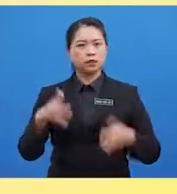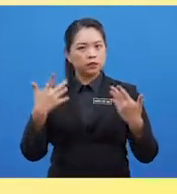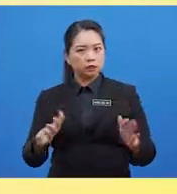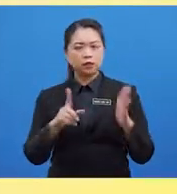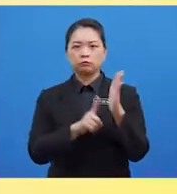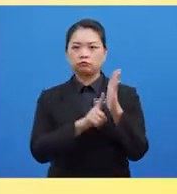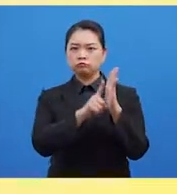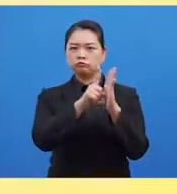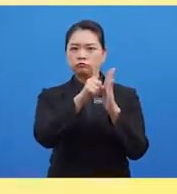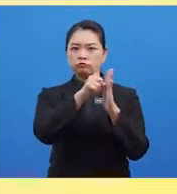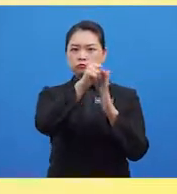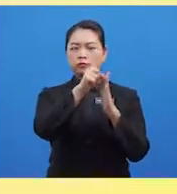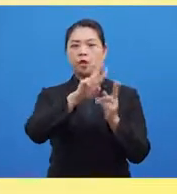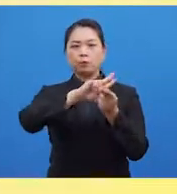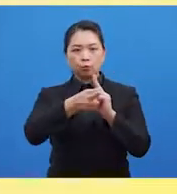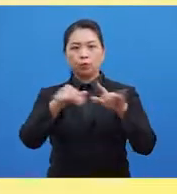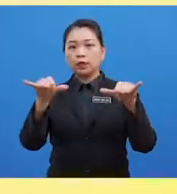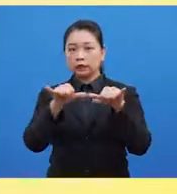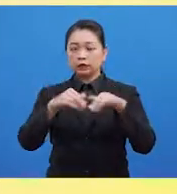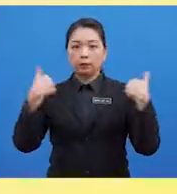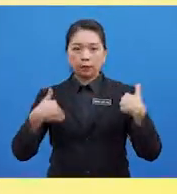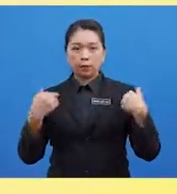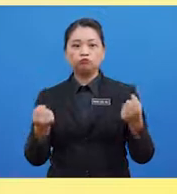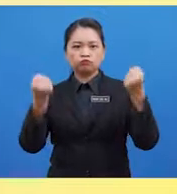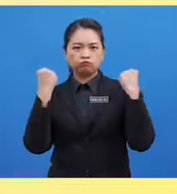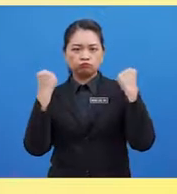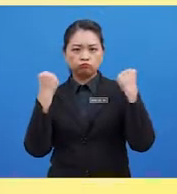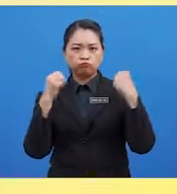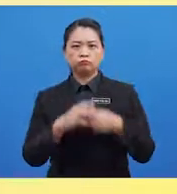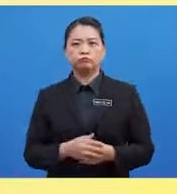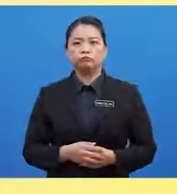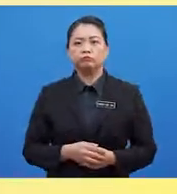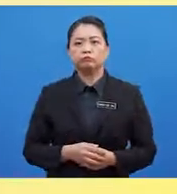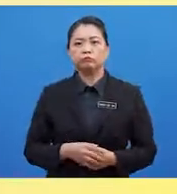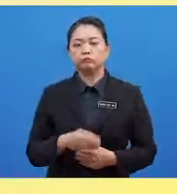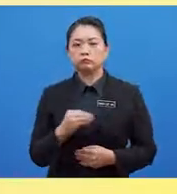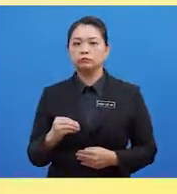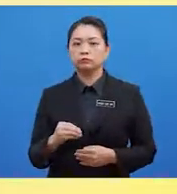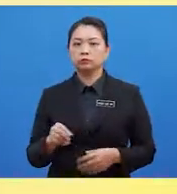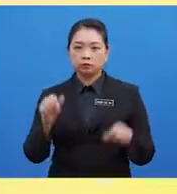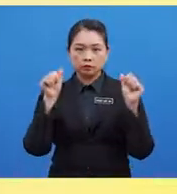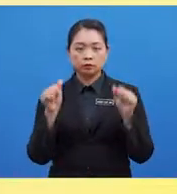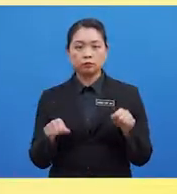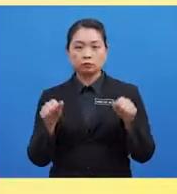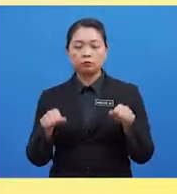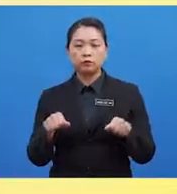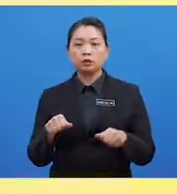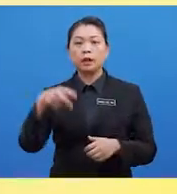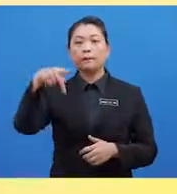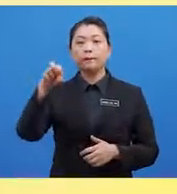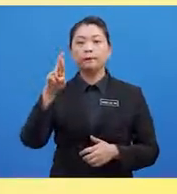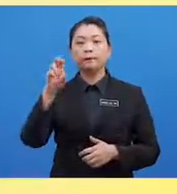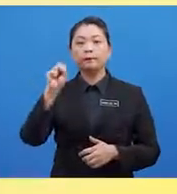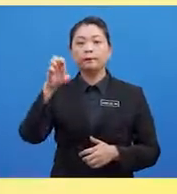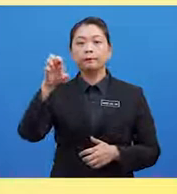-kanak Telah Meningkat Dalam Perubahan Saiz Badan Kekuatan Kapasiti Kardio Respiratory Dan